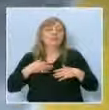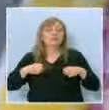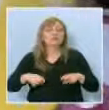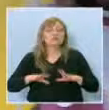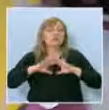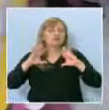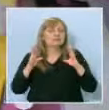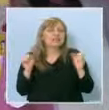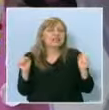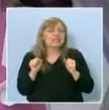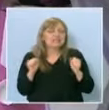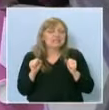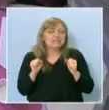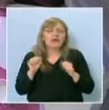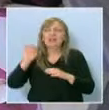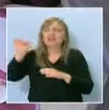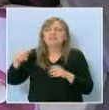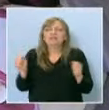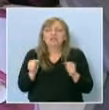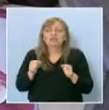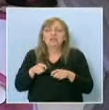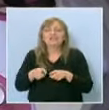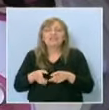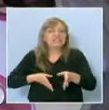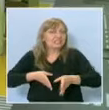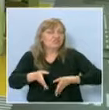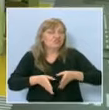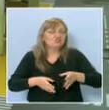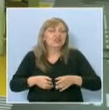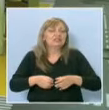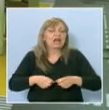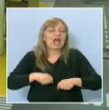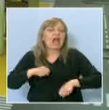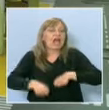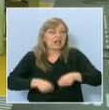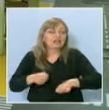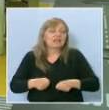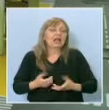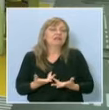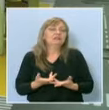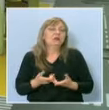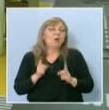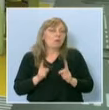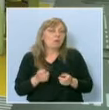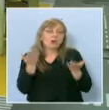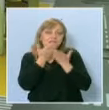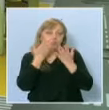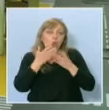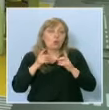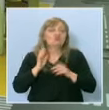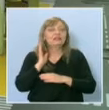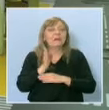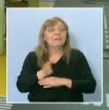студено, те да се раздвижват, да карат трутинетки или велосипеди, могат да учат